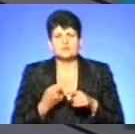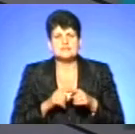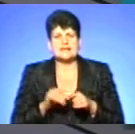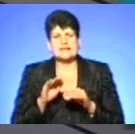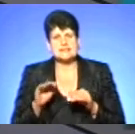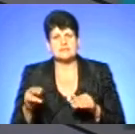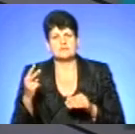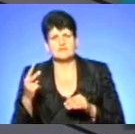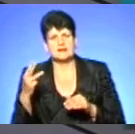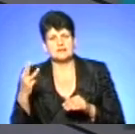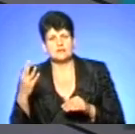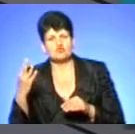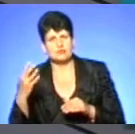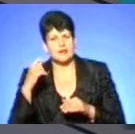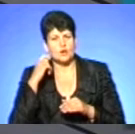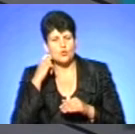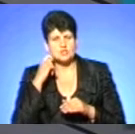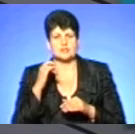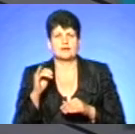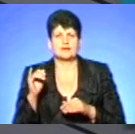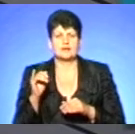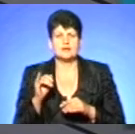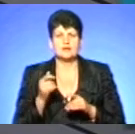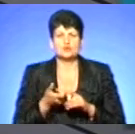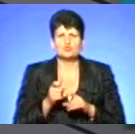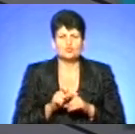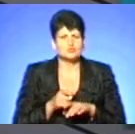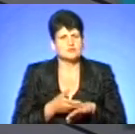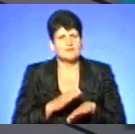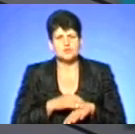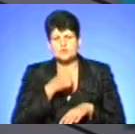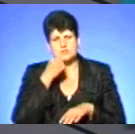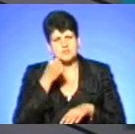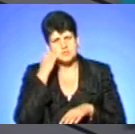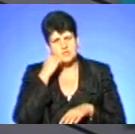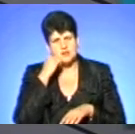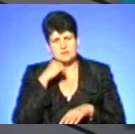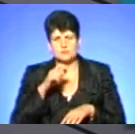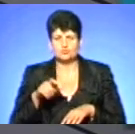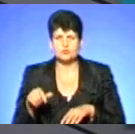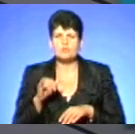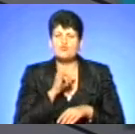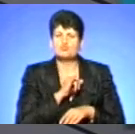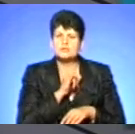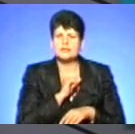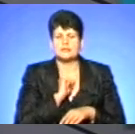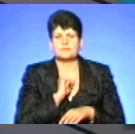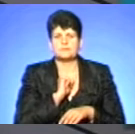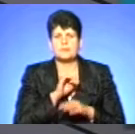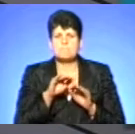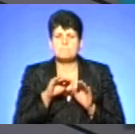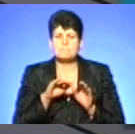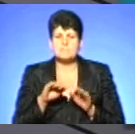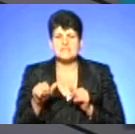після 65 і вище років. Це пов'язано із дією отрути. Отрута